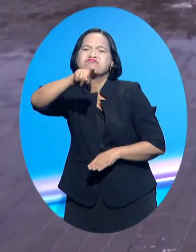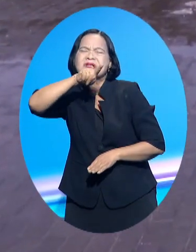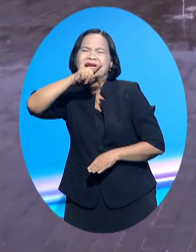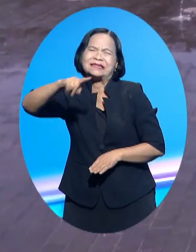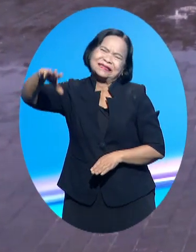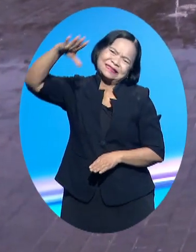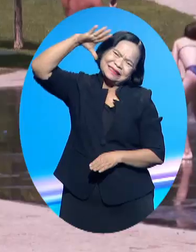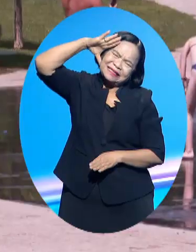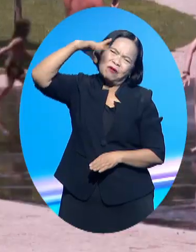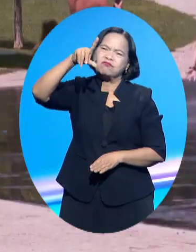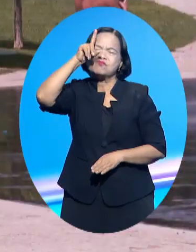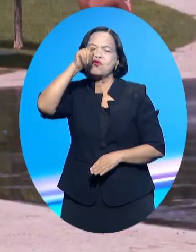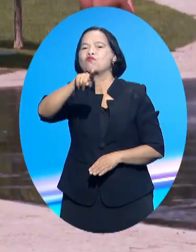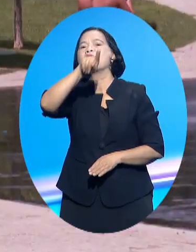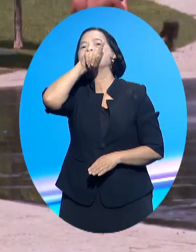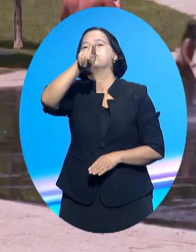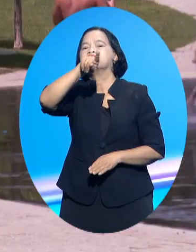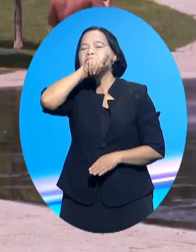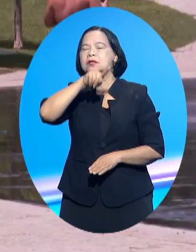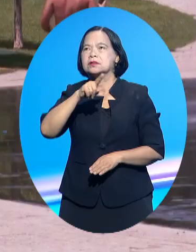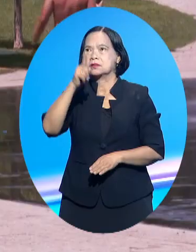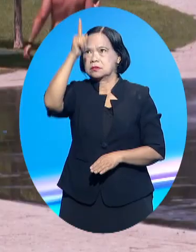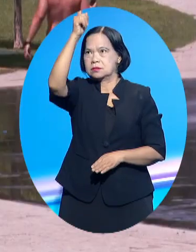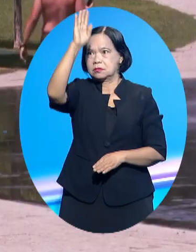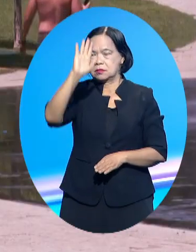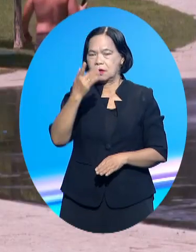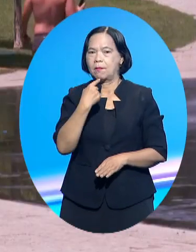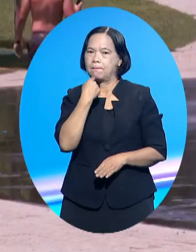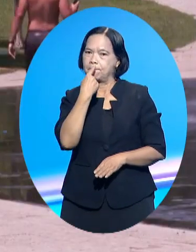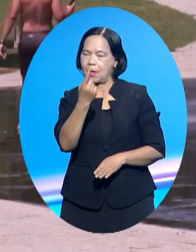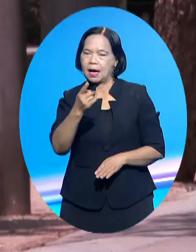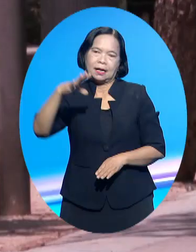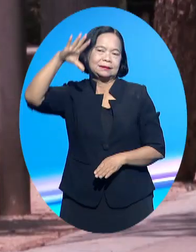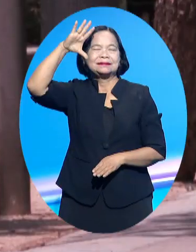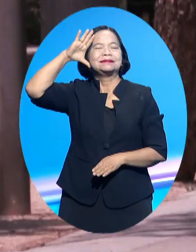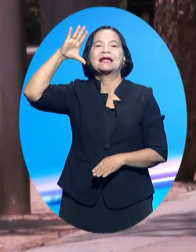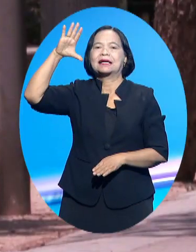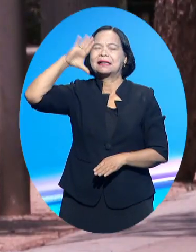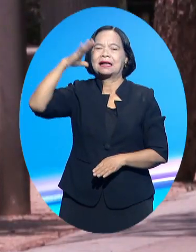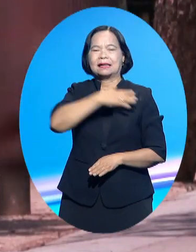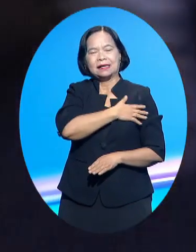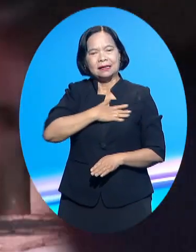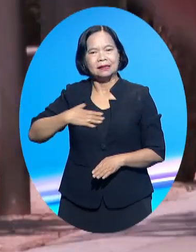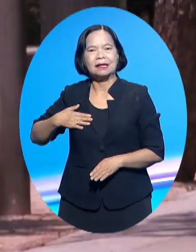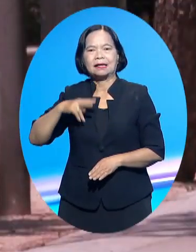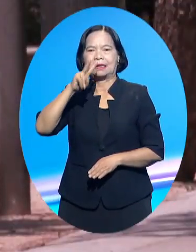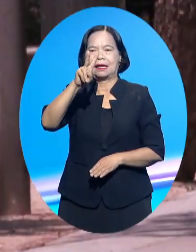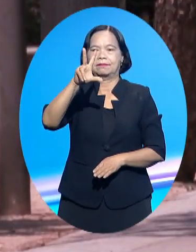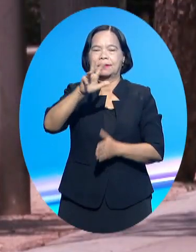mức chúng không thể ngủ được. Cơ quan dự báo thời tiết Tây Ban Nha dự báo, đợt nắng nóng này có thể sẽ kéo dài đến ngày 28 tháng 6.